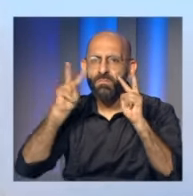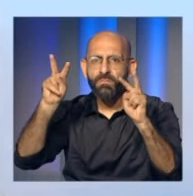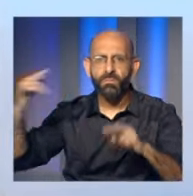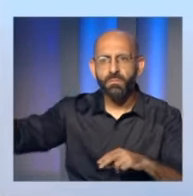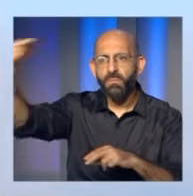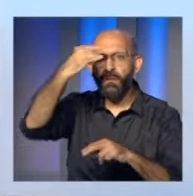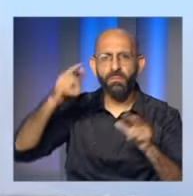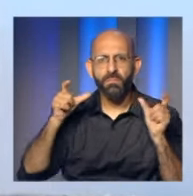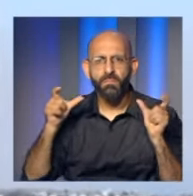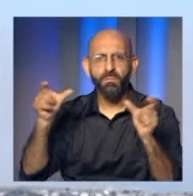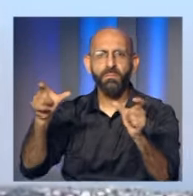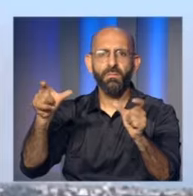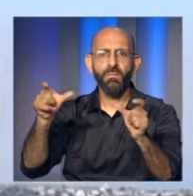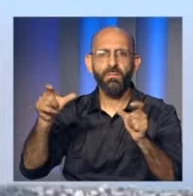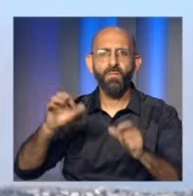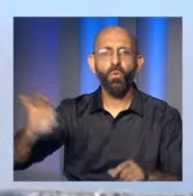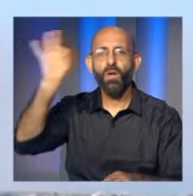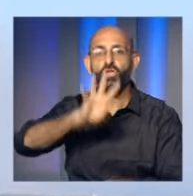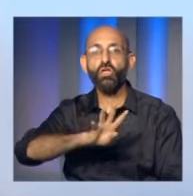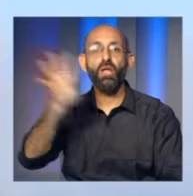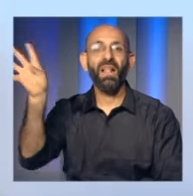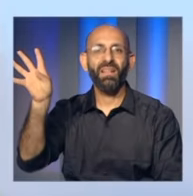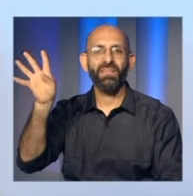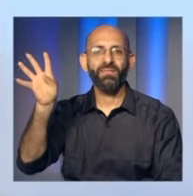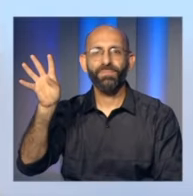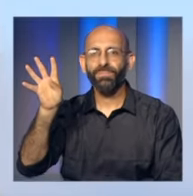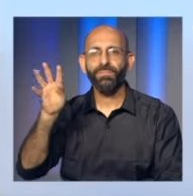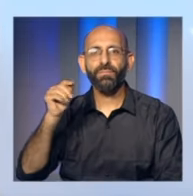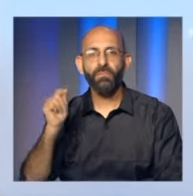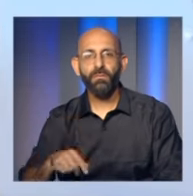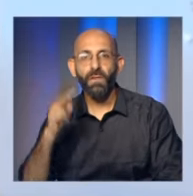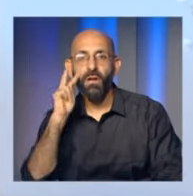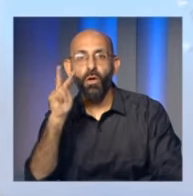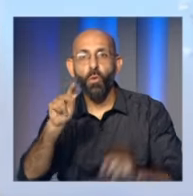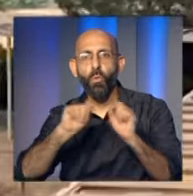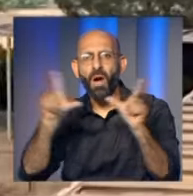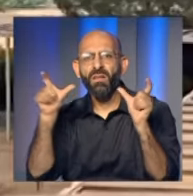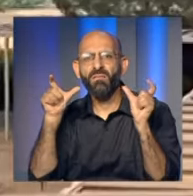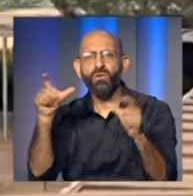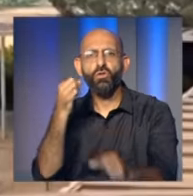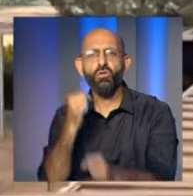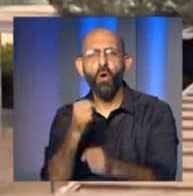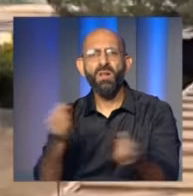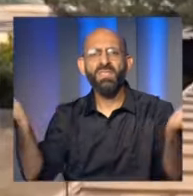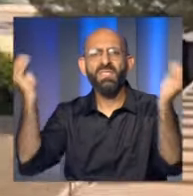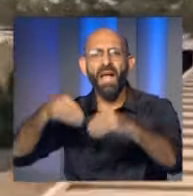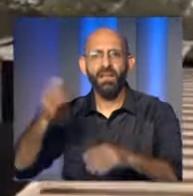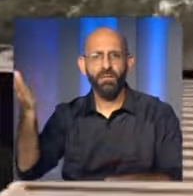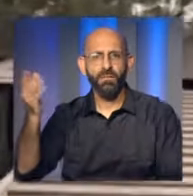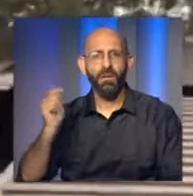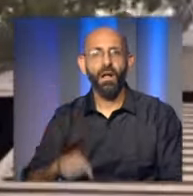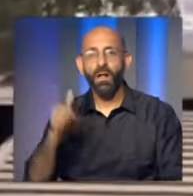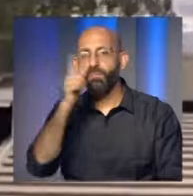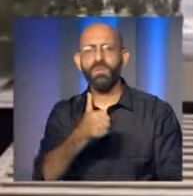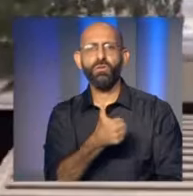المسيرات الانقضاضية على المقر القيادي المستحدث للجبهة الشرقية في فرقة الجليل نحال جيرشون شرق ديشون